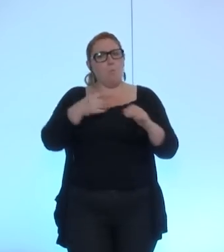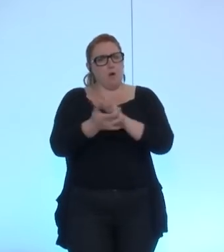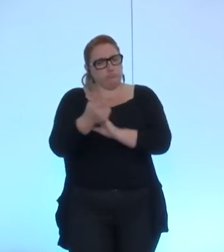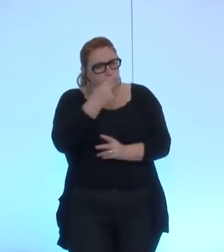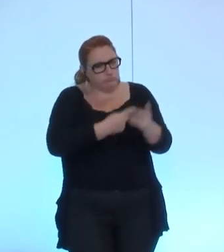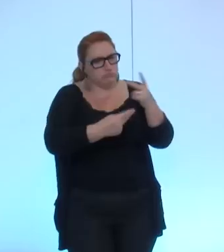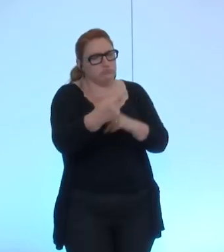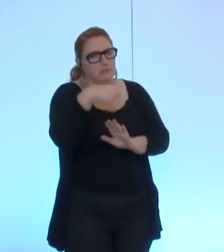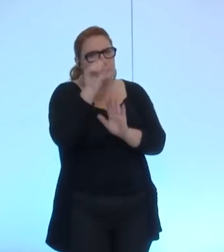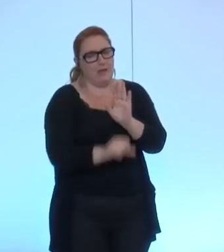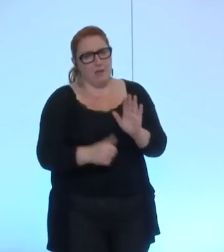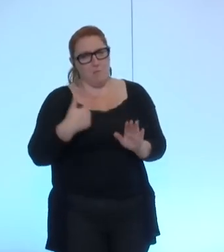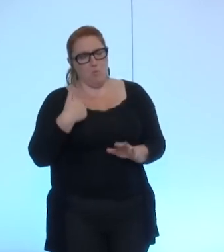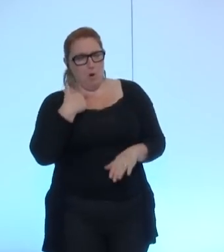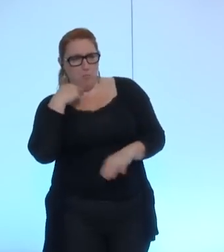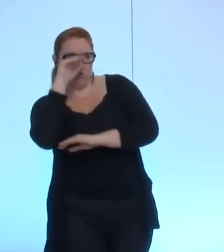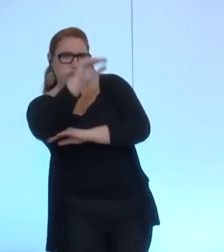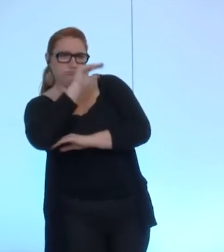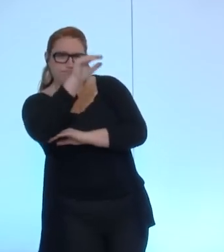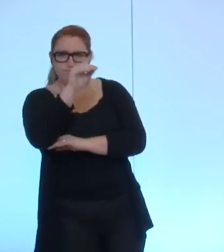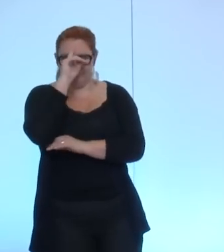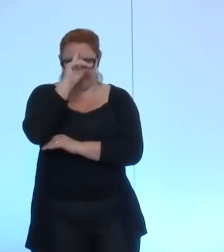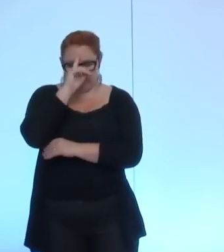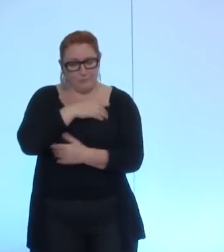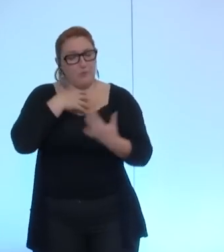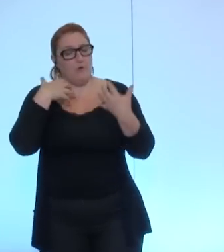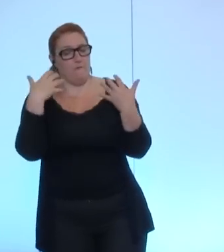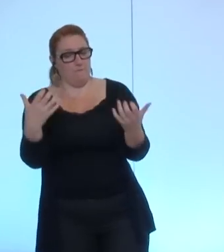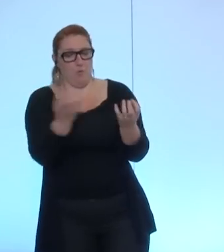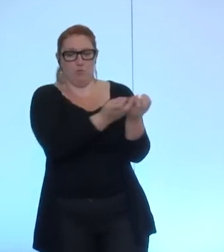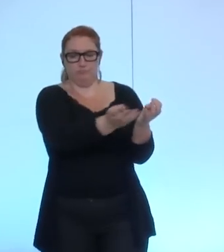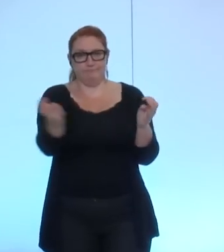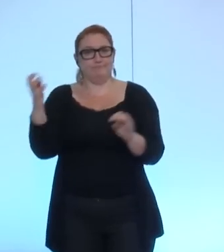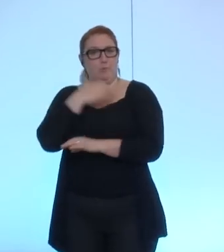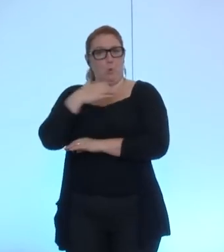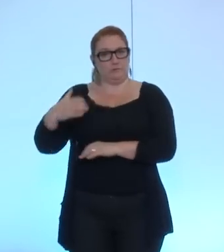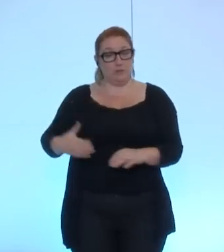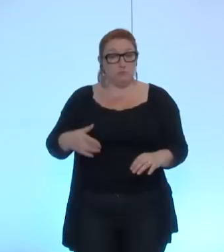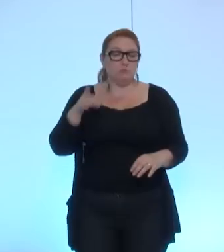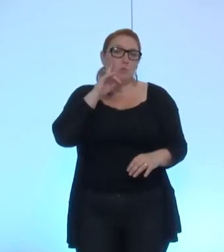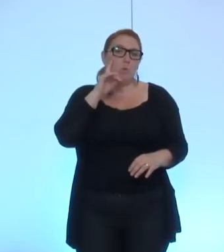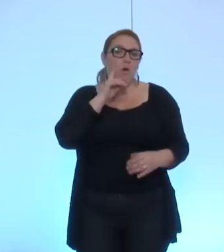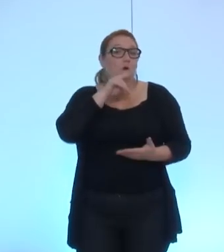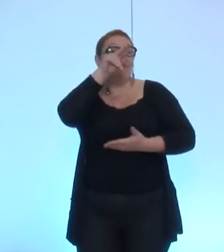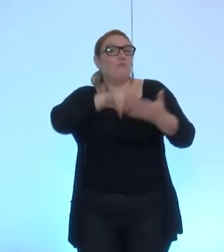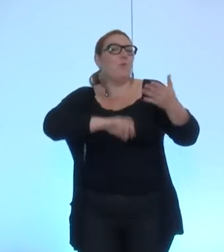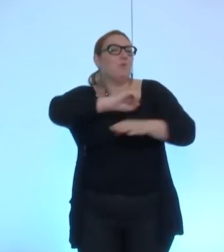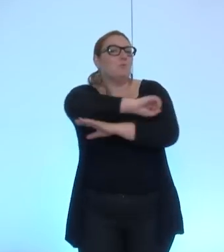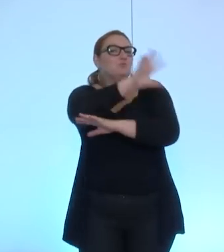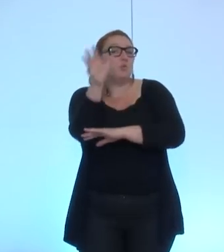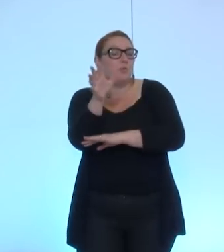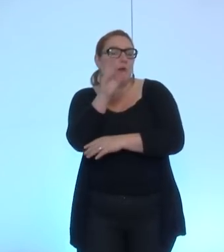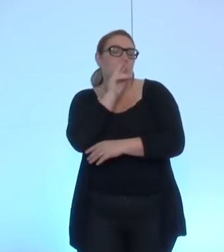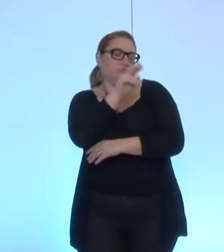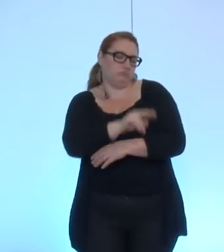pour dire que nous souhaitions que le conseil municipal lisant dans la presse que vous alliez proposer maintenant